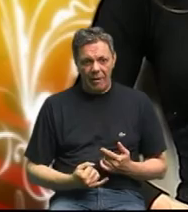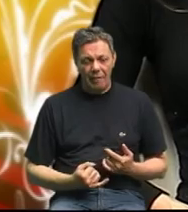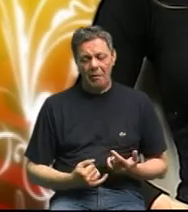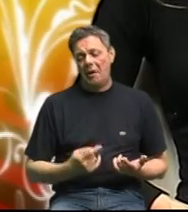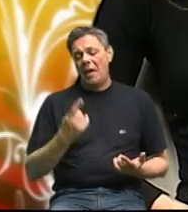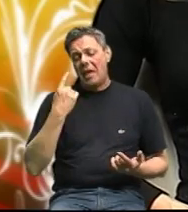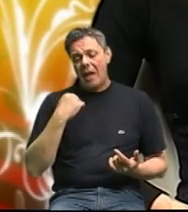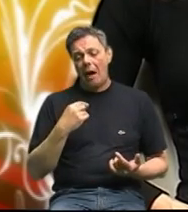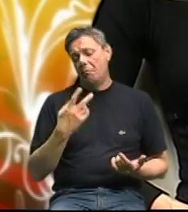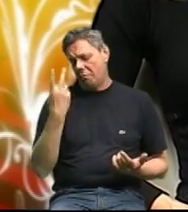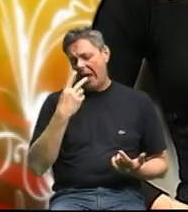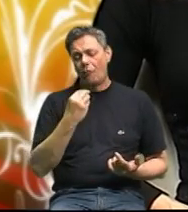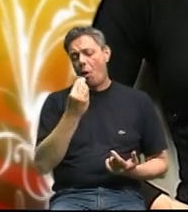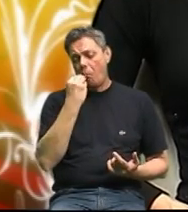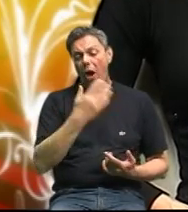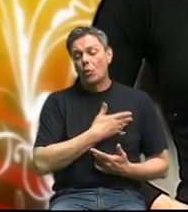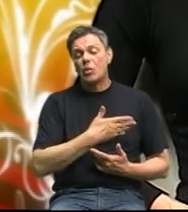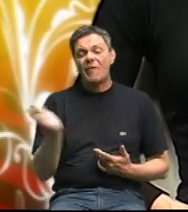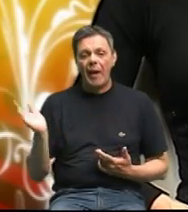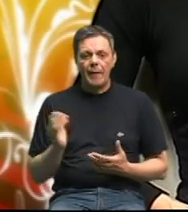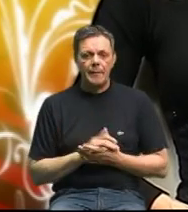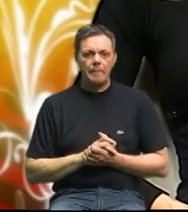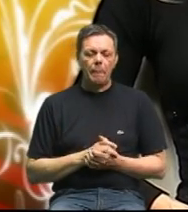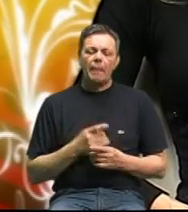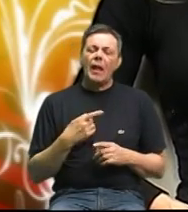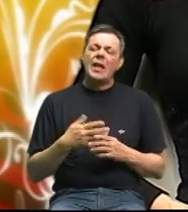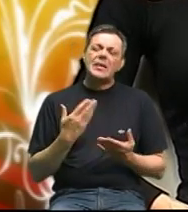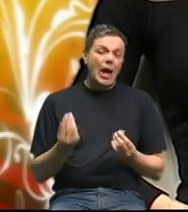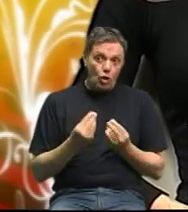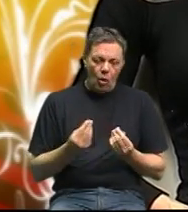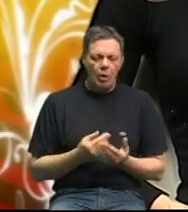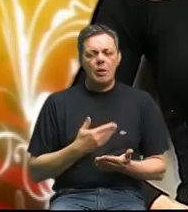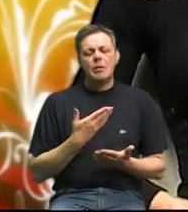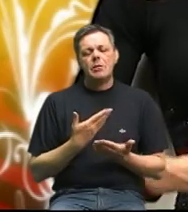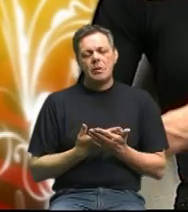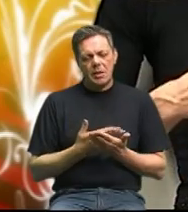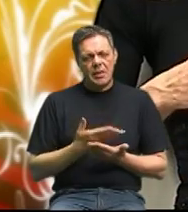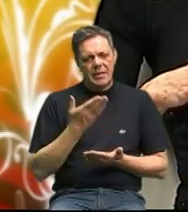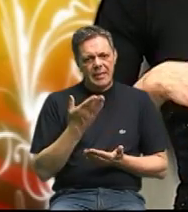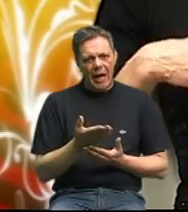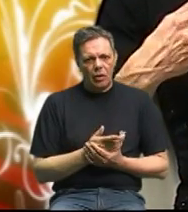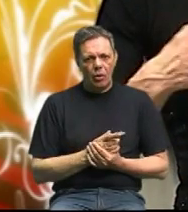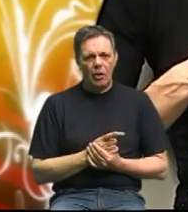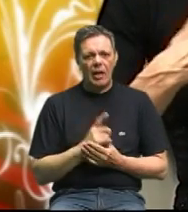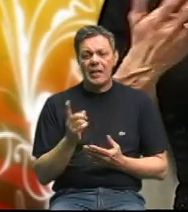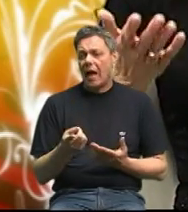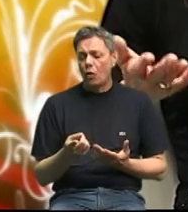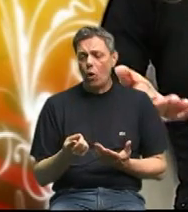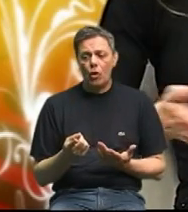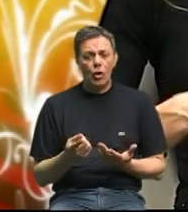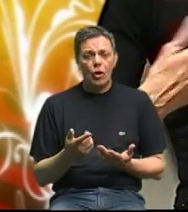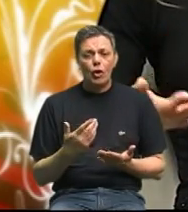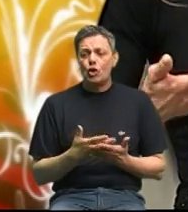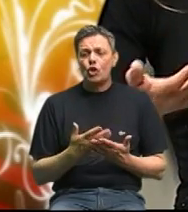i pojede sve što dobiju zašto nije zbog toga što ne izdavaju nikakvu